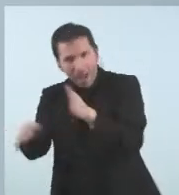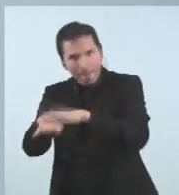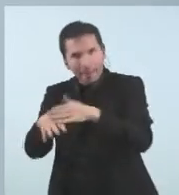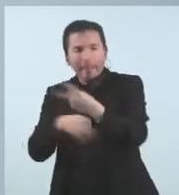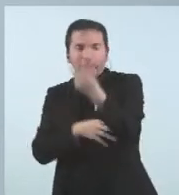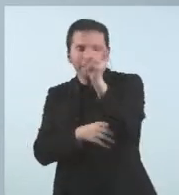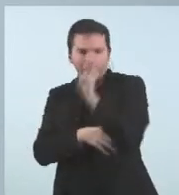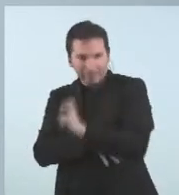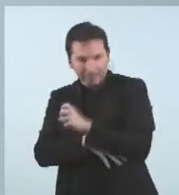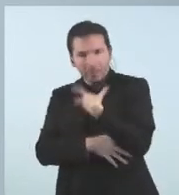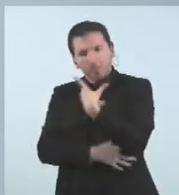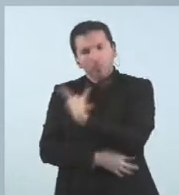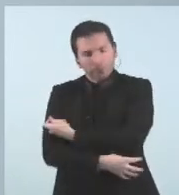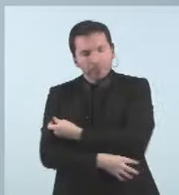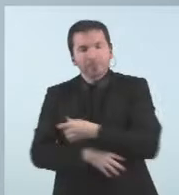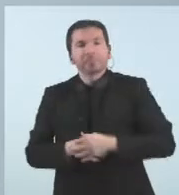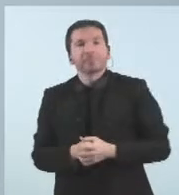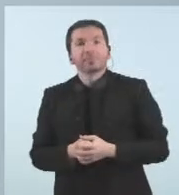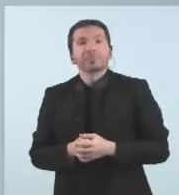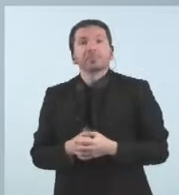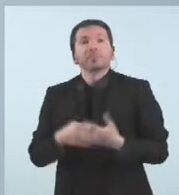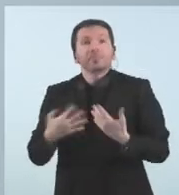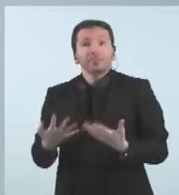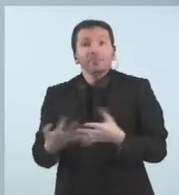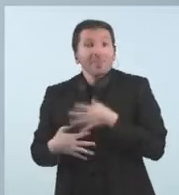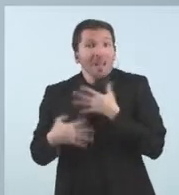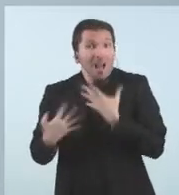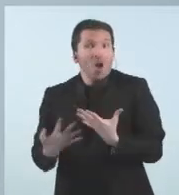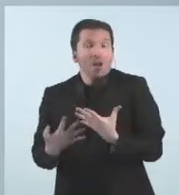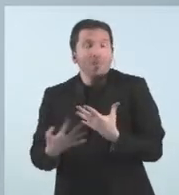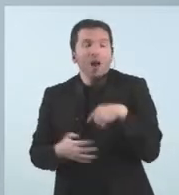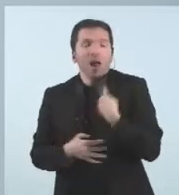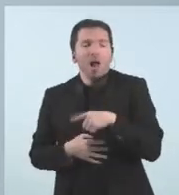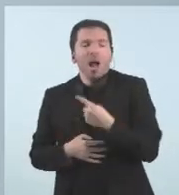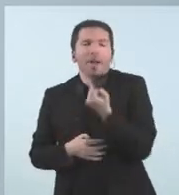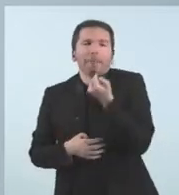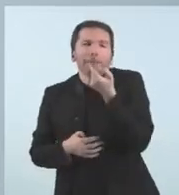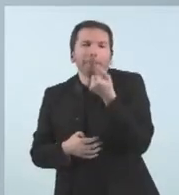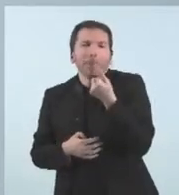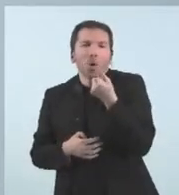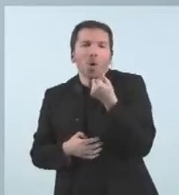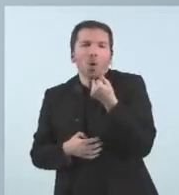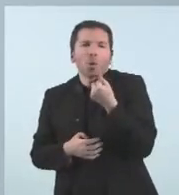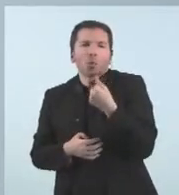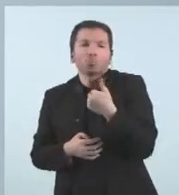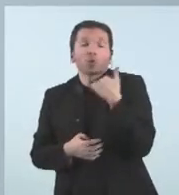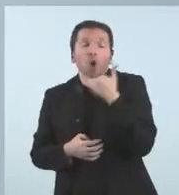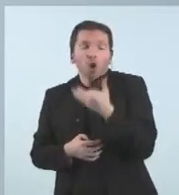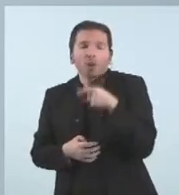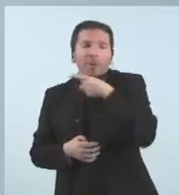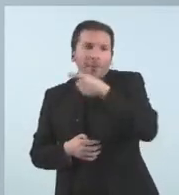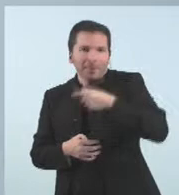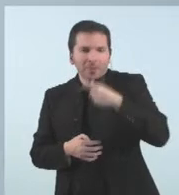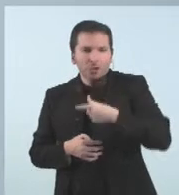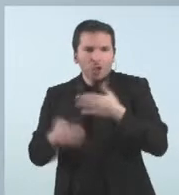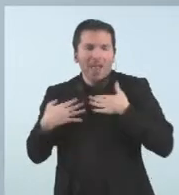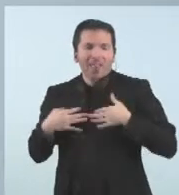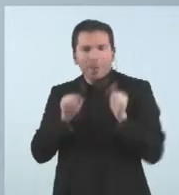coneixement que tenim avui perquè tenim poc coneixement encara de la immunització que adquireixen els pacients Omicron